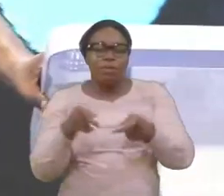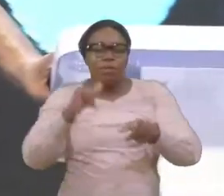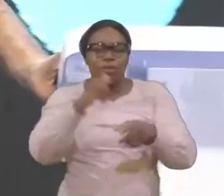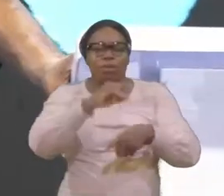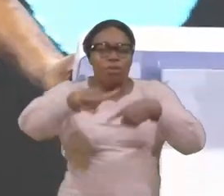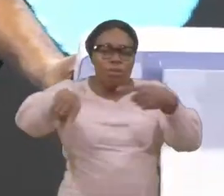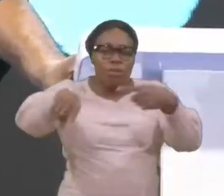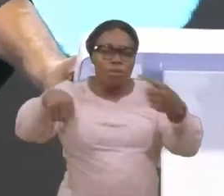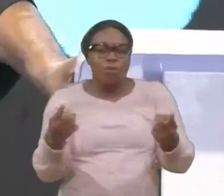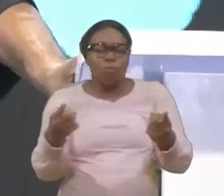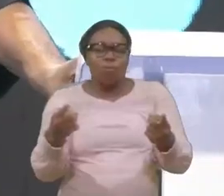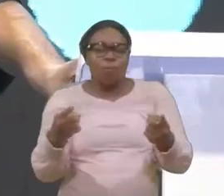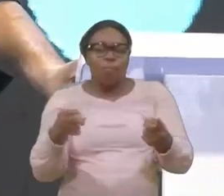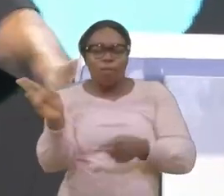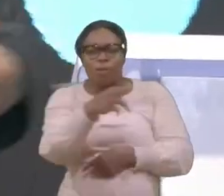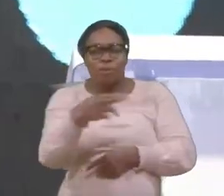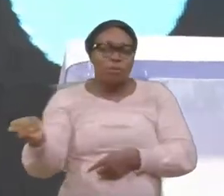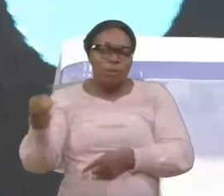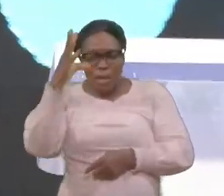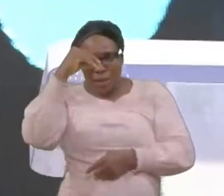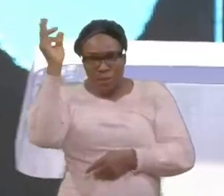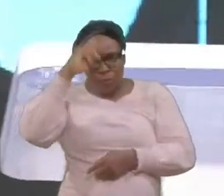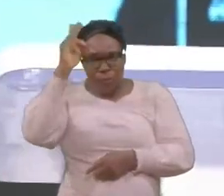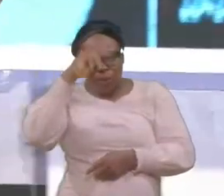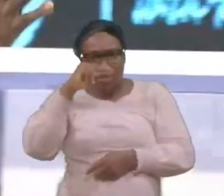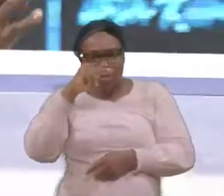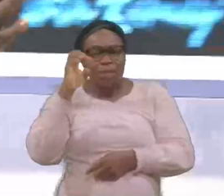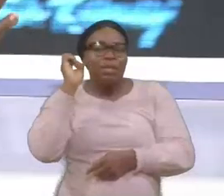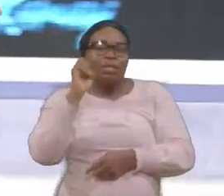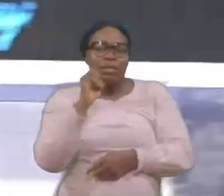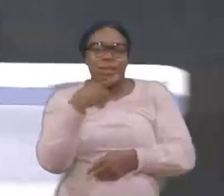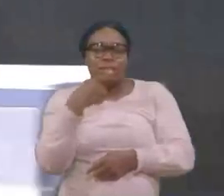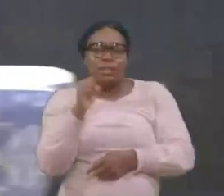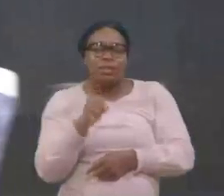interactions qu'ils mènent ils réfléchissent et agitent et soucieux